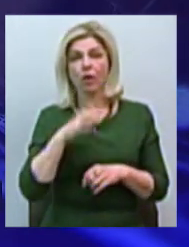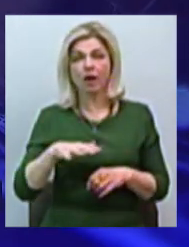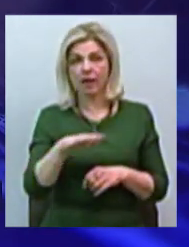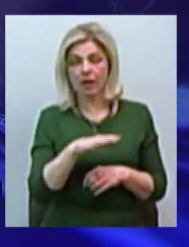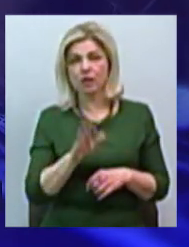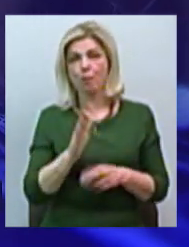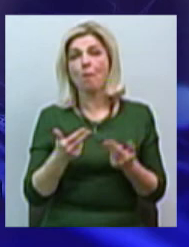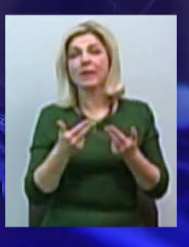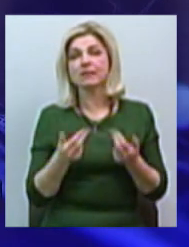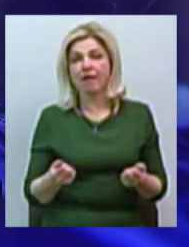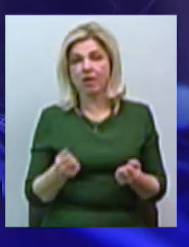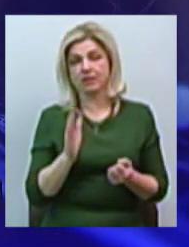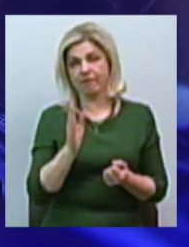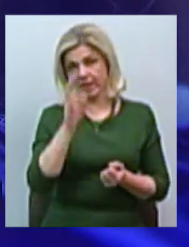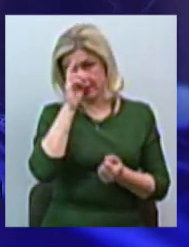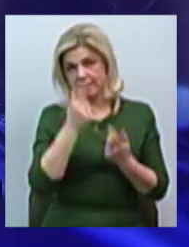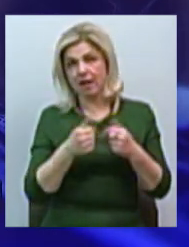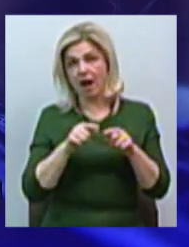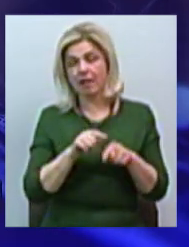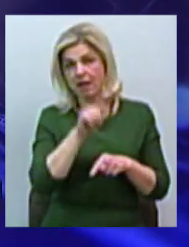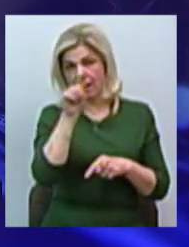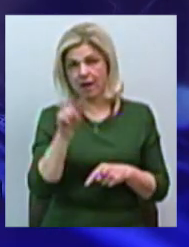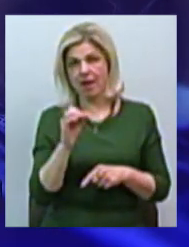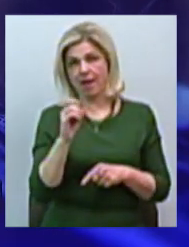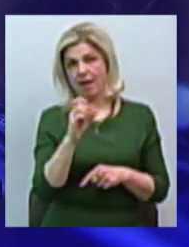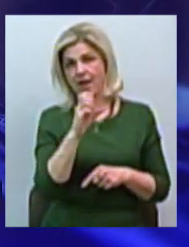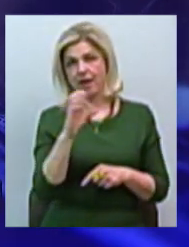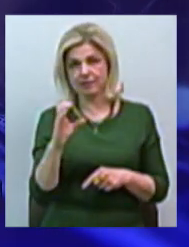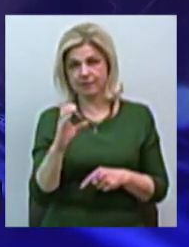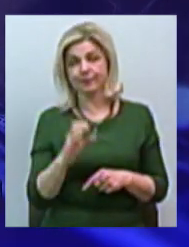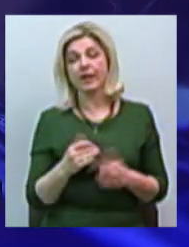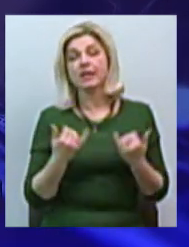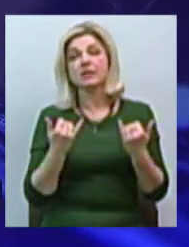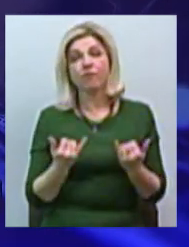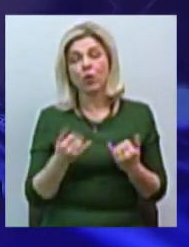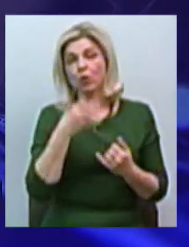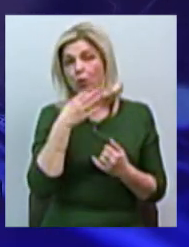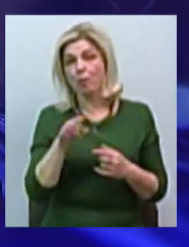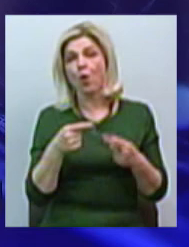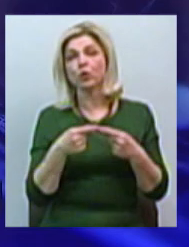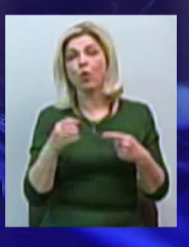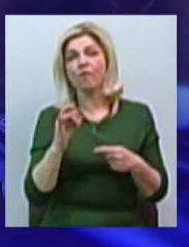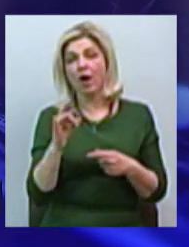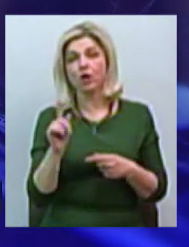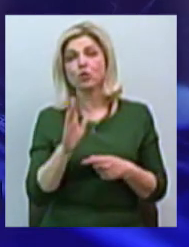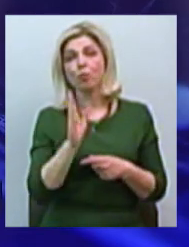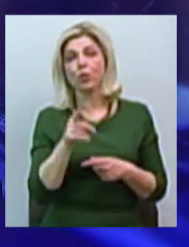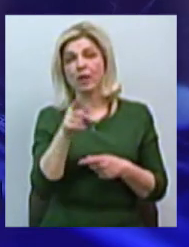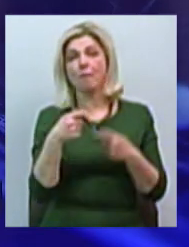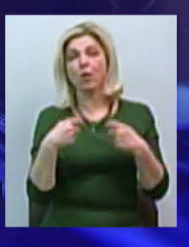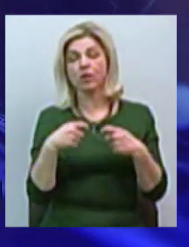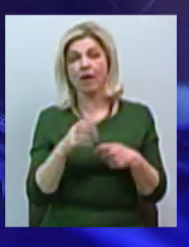признаватися в країнах ЄС, тому що на сьогоднішній любой товар, який хочеш продавати в Європі,